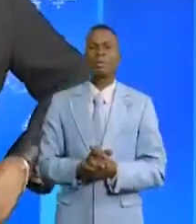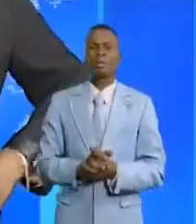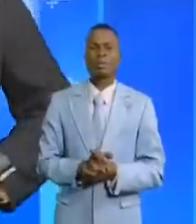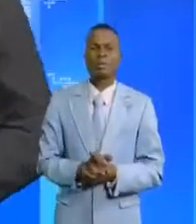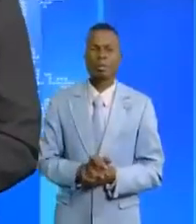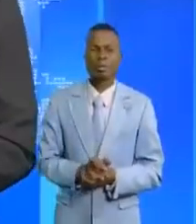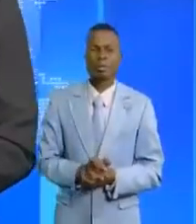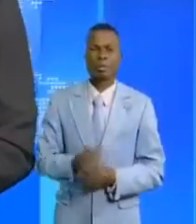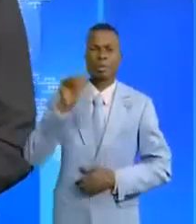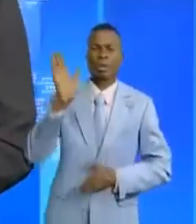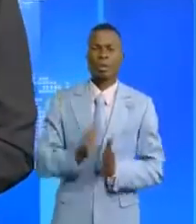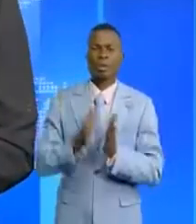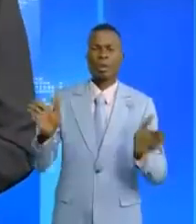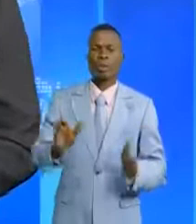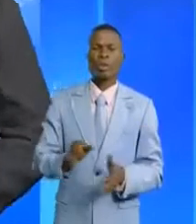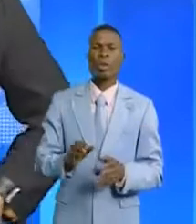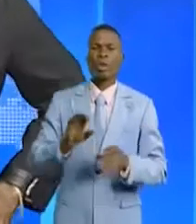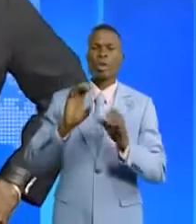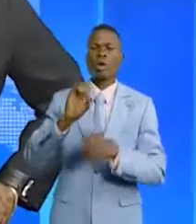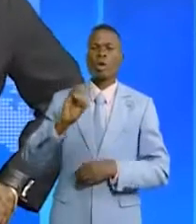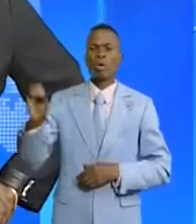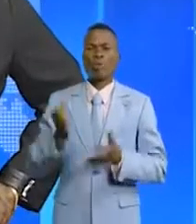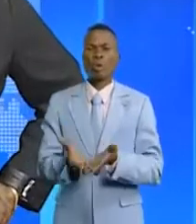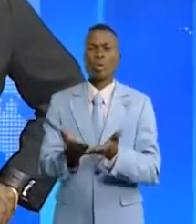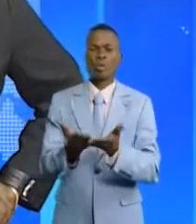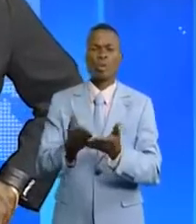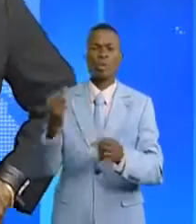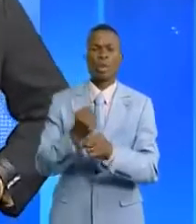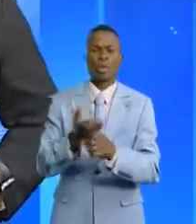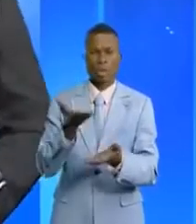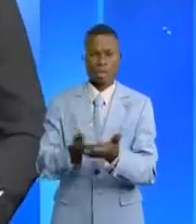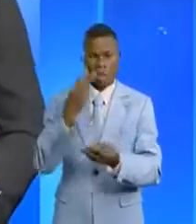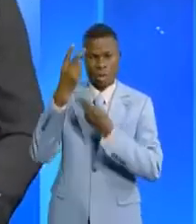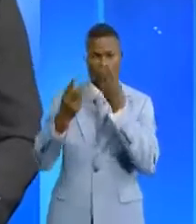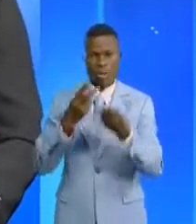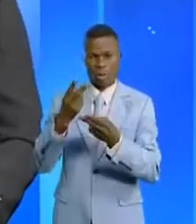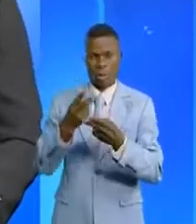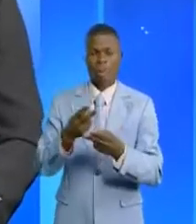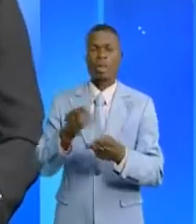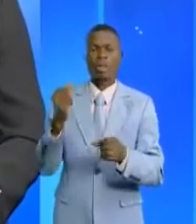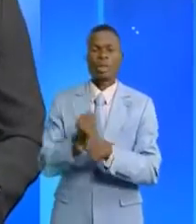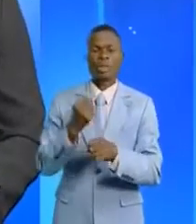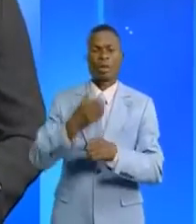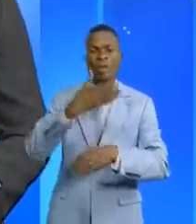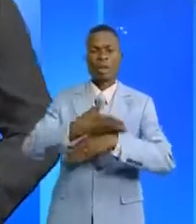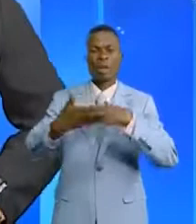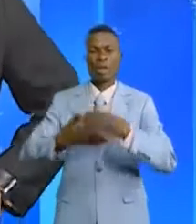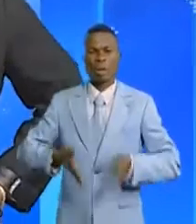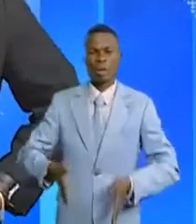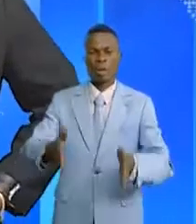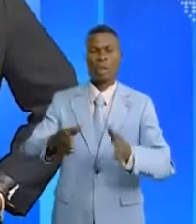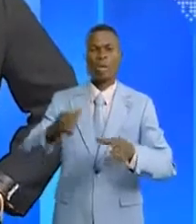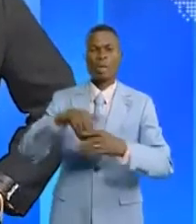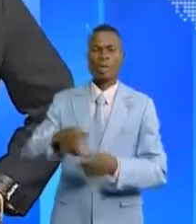Le directeur général de l'office de route, Hermann Mouti Massakrini, est en visite d'inspection des infrastructures routières dans la